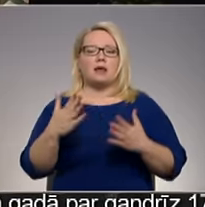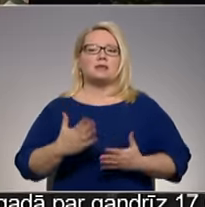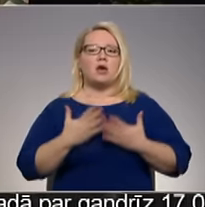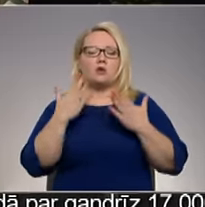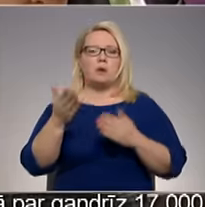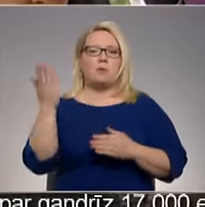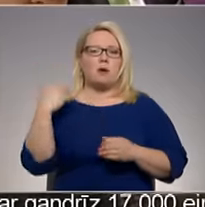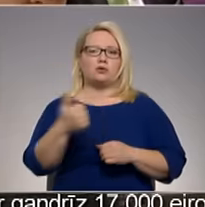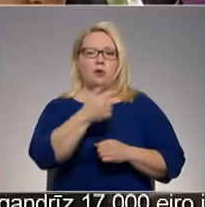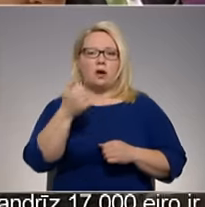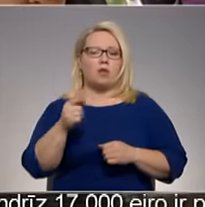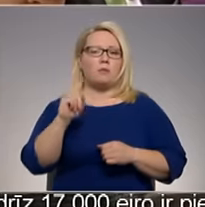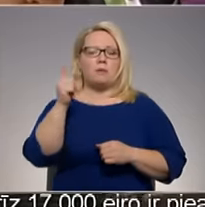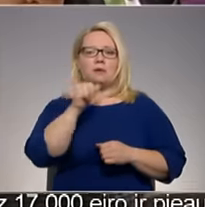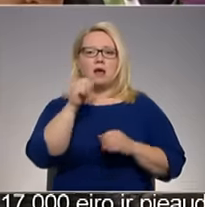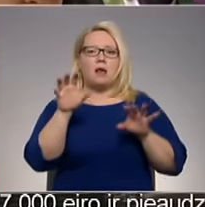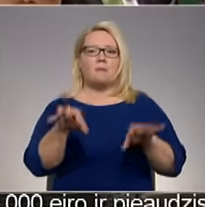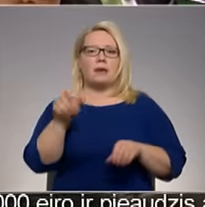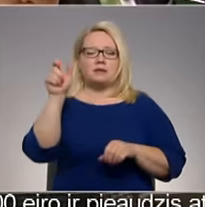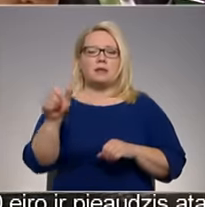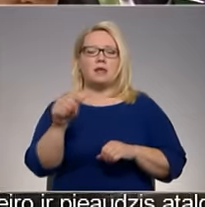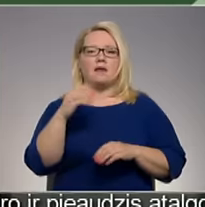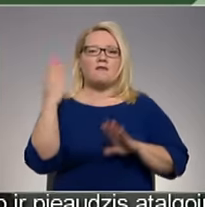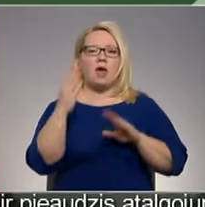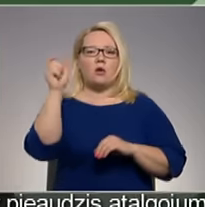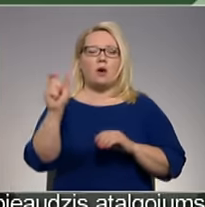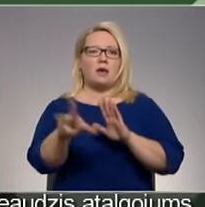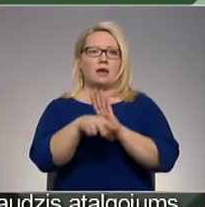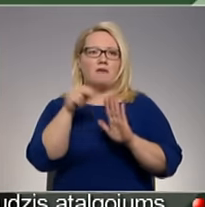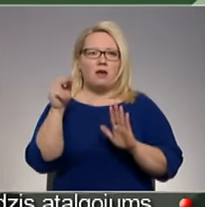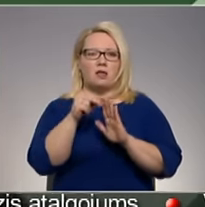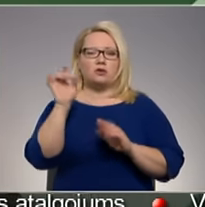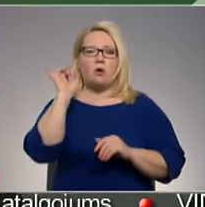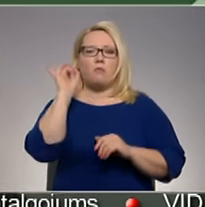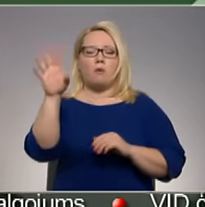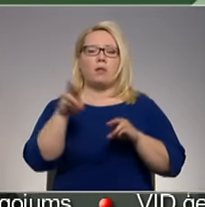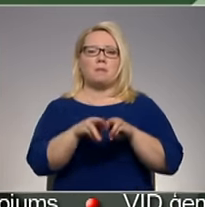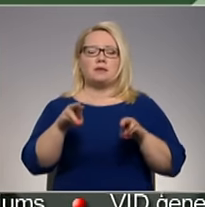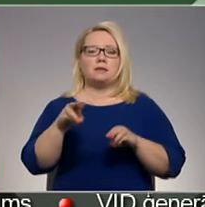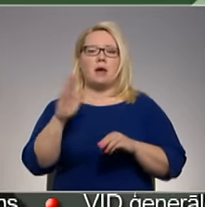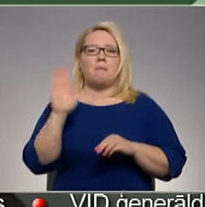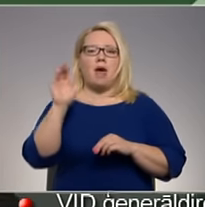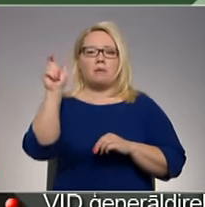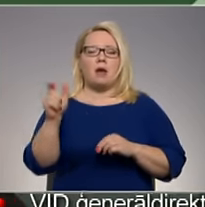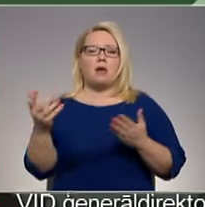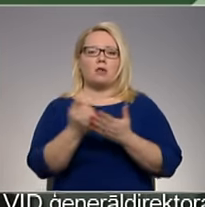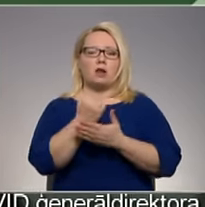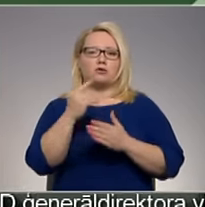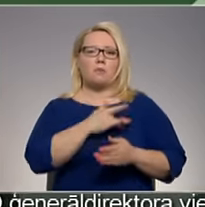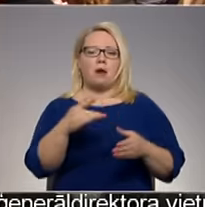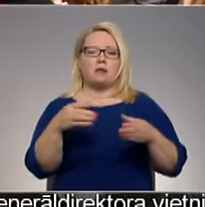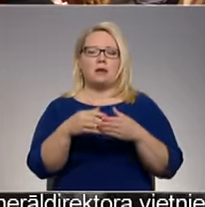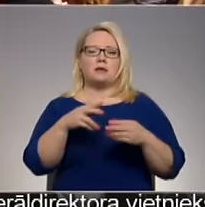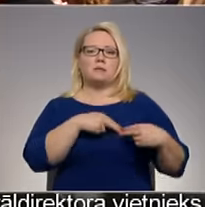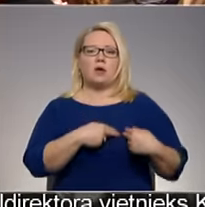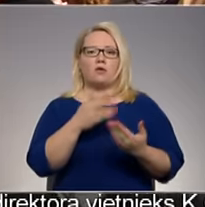par aizvidīto gadu, pirmā zaļā prezidenta pasaulē Raimonda vējoņa ievēlēšana, populārākā ministra Raimonda Bergmaņa atrastšanos partijas biedru